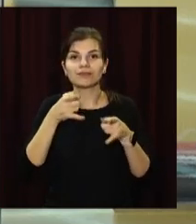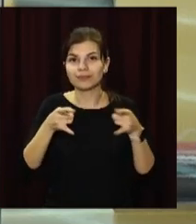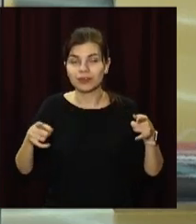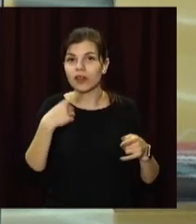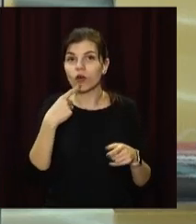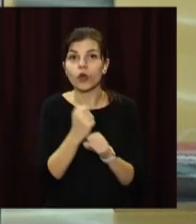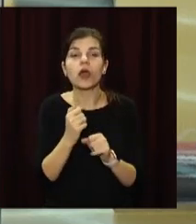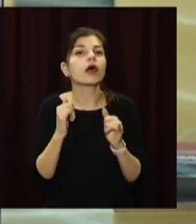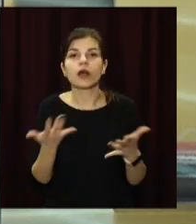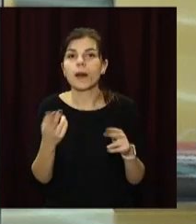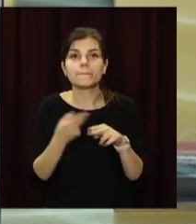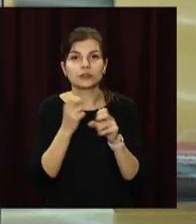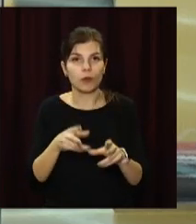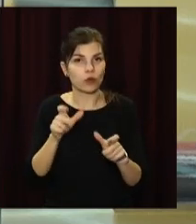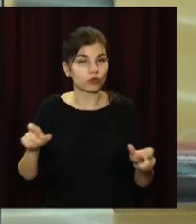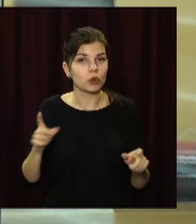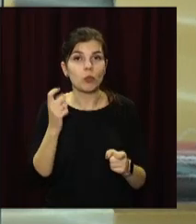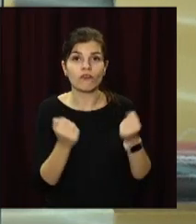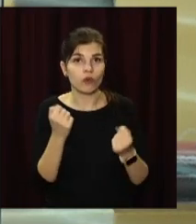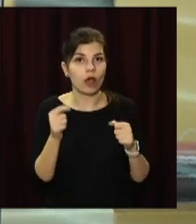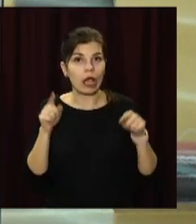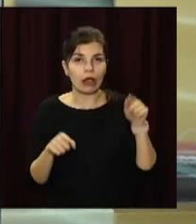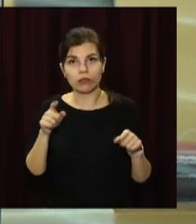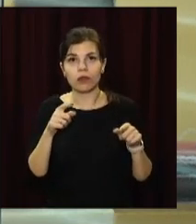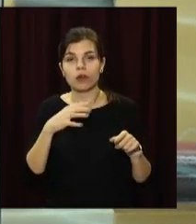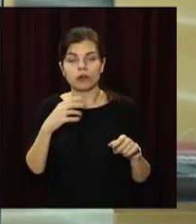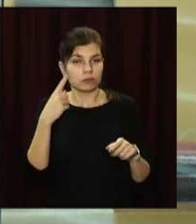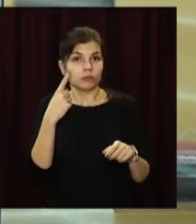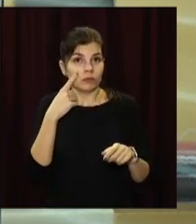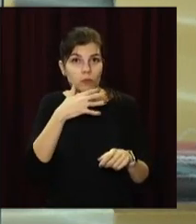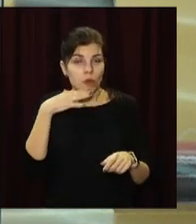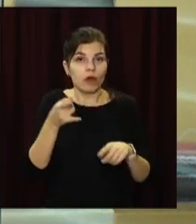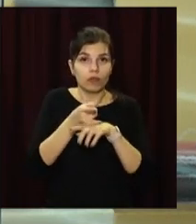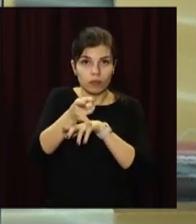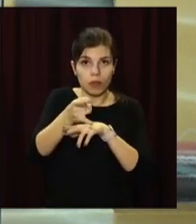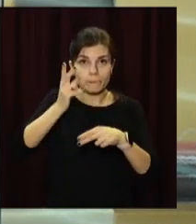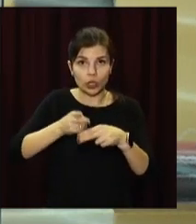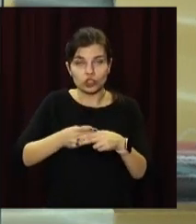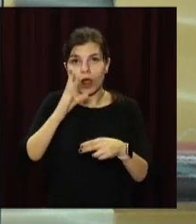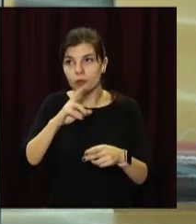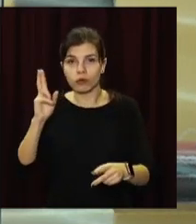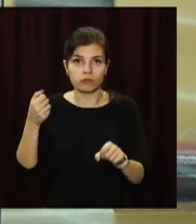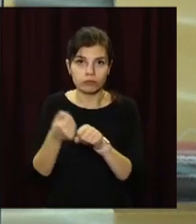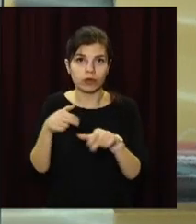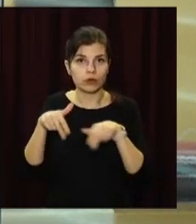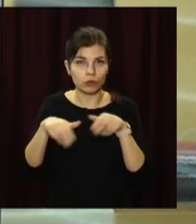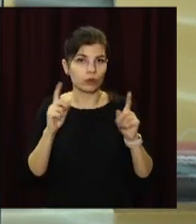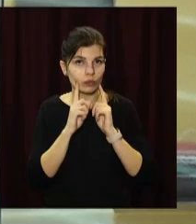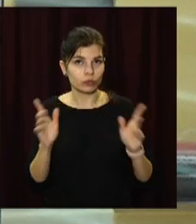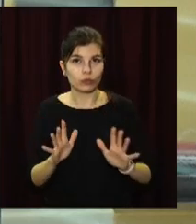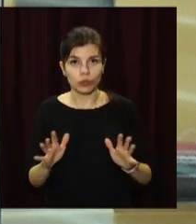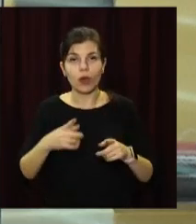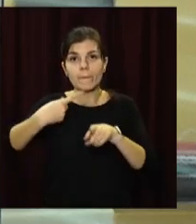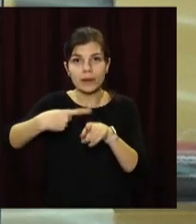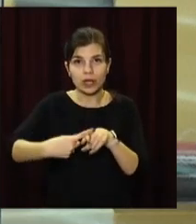Кажуть, роблять це задля безпеки містян. Адже водії нерідко залишають свої машини там, де вони можуть спричинити ДТП. На пішохідних переходах,